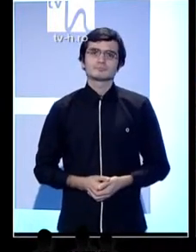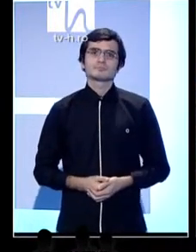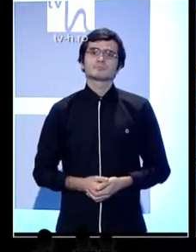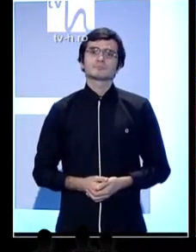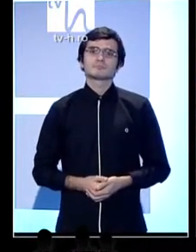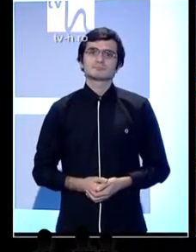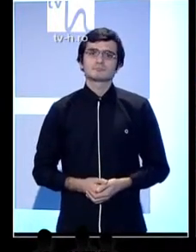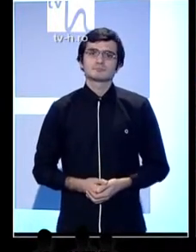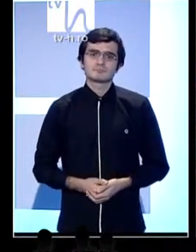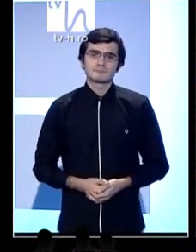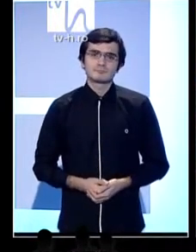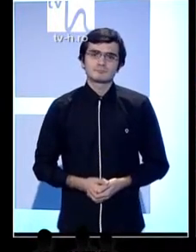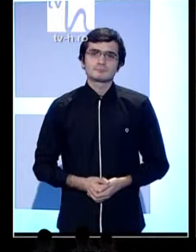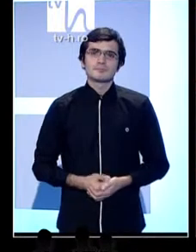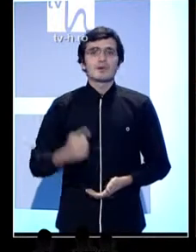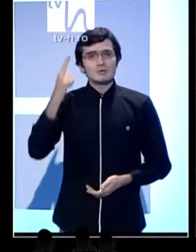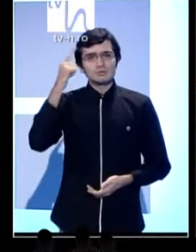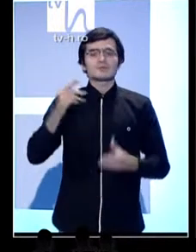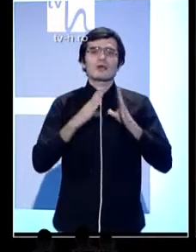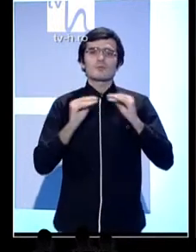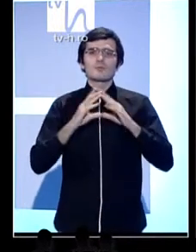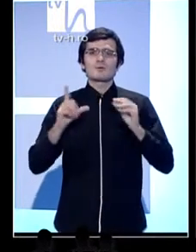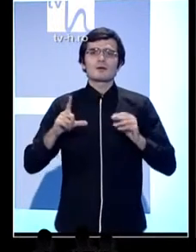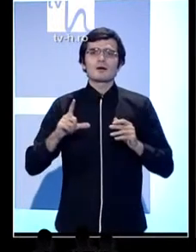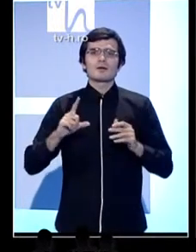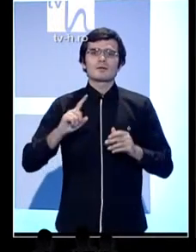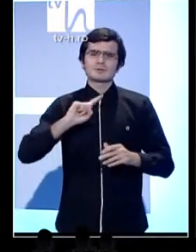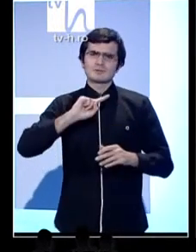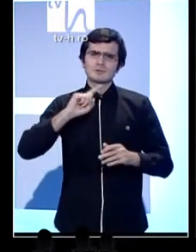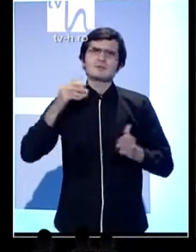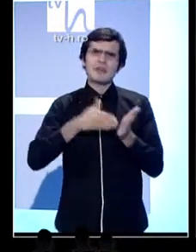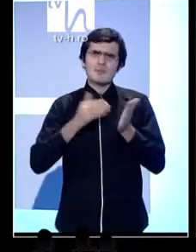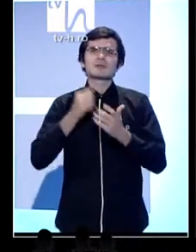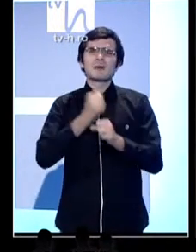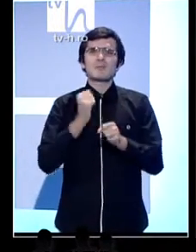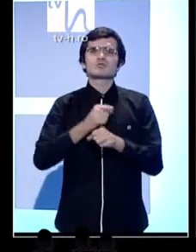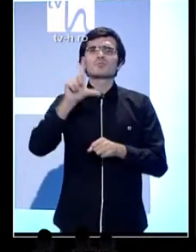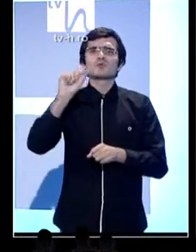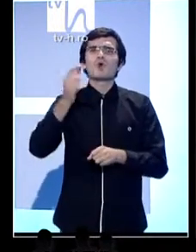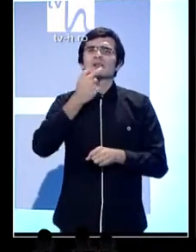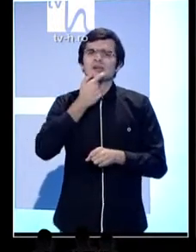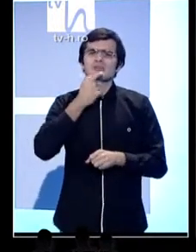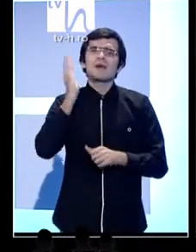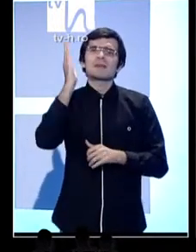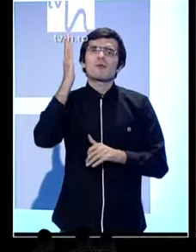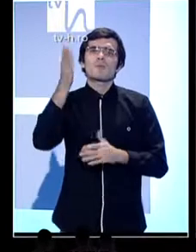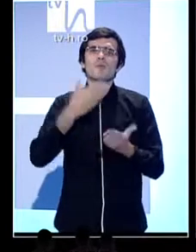nimeni nu-l vede. Știți, în România este de muncă de acum încolo 20 de ani, cel puțin 20 de ani. 2000 de ani.